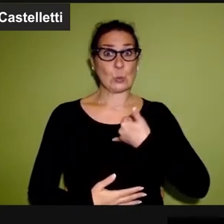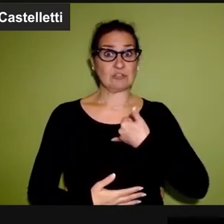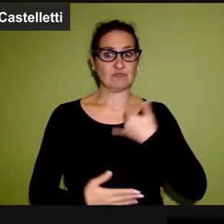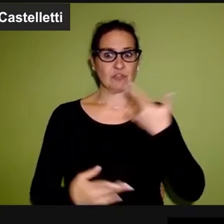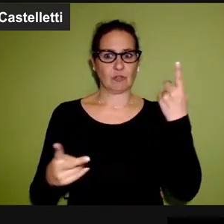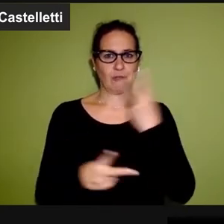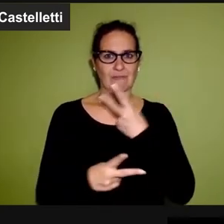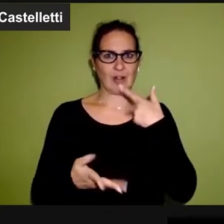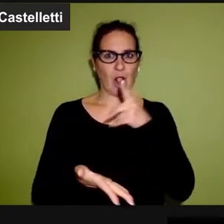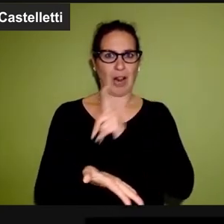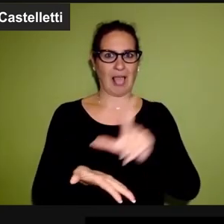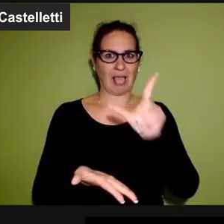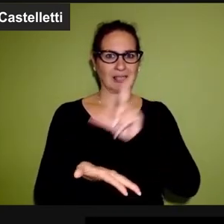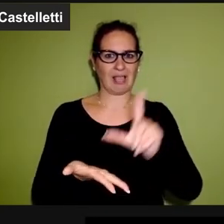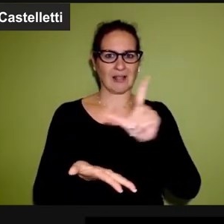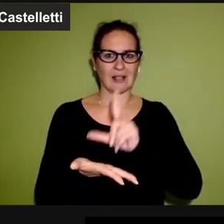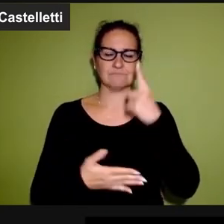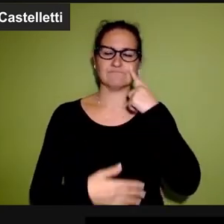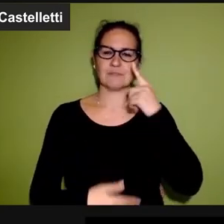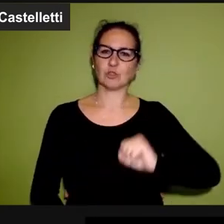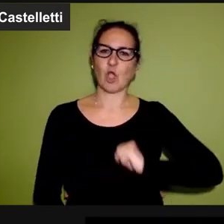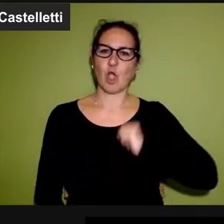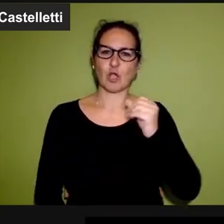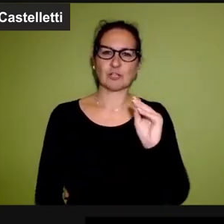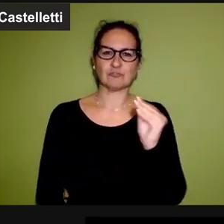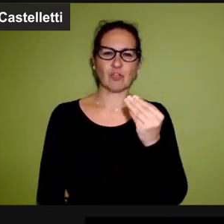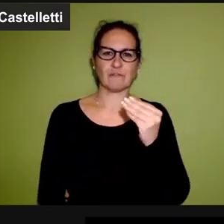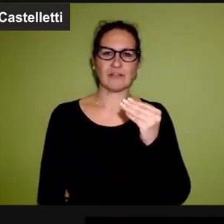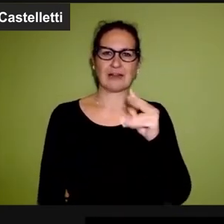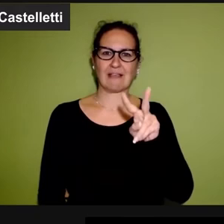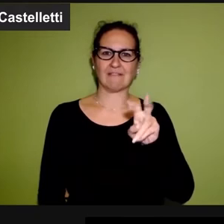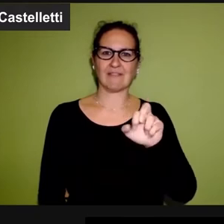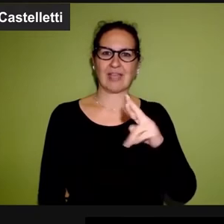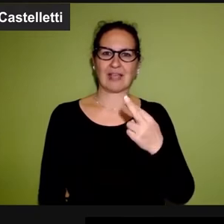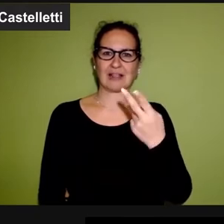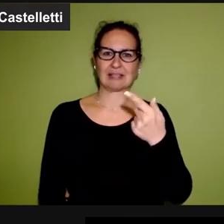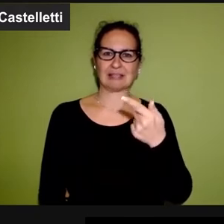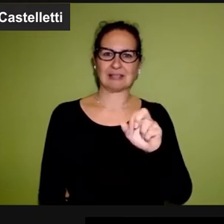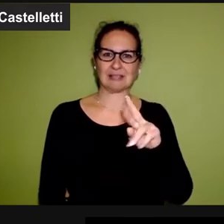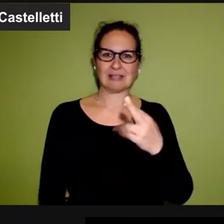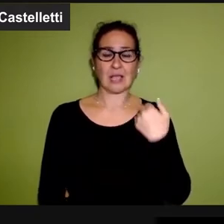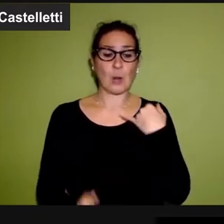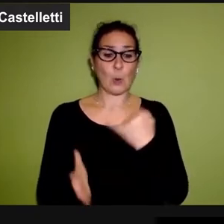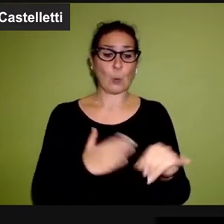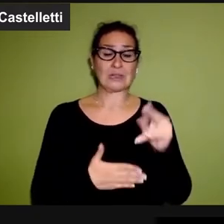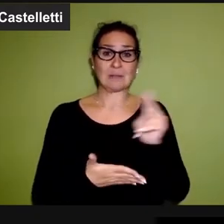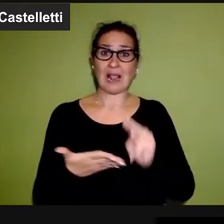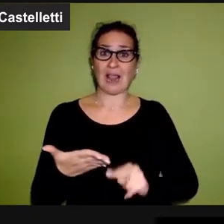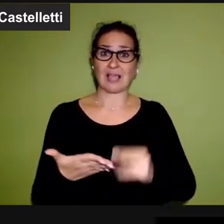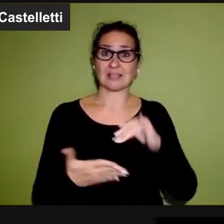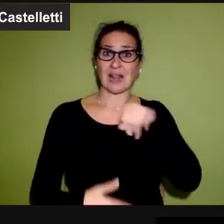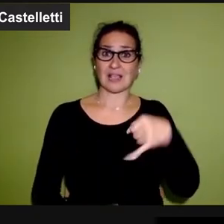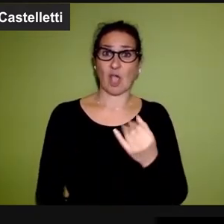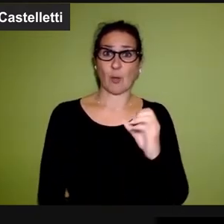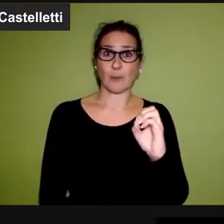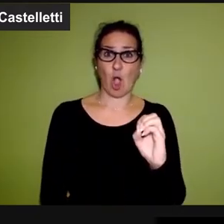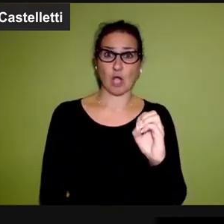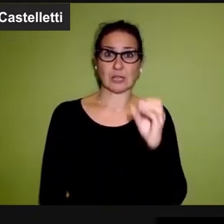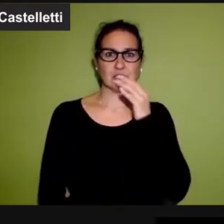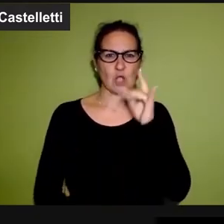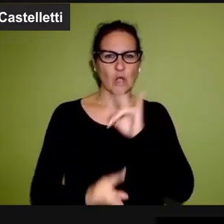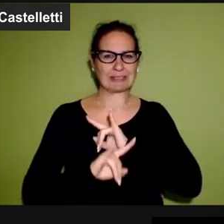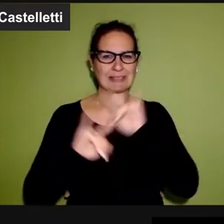suicidio entra nella grande letteratura. Dolori del giovane Werther di Goethe, le ultime lettere di Jacopo